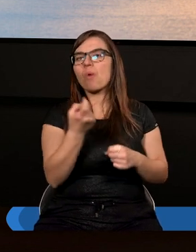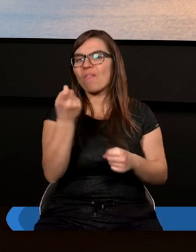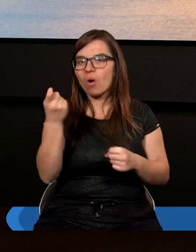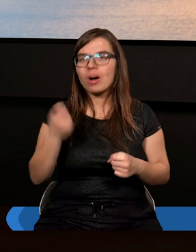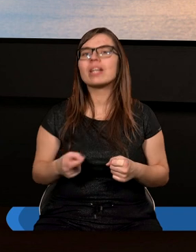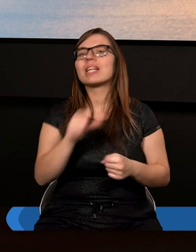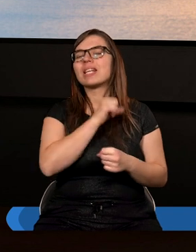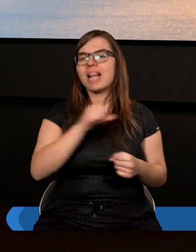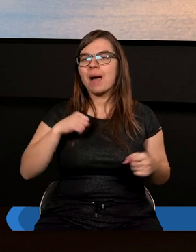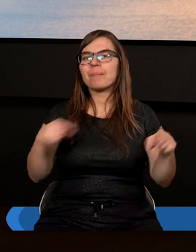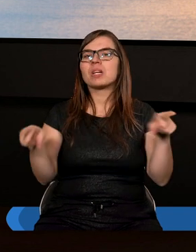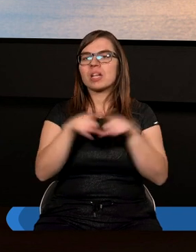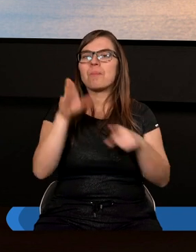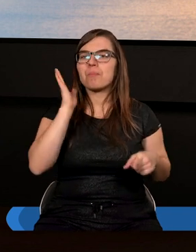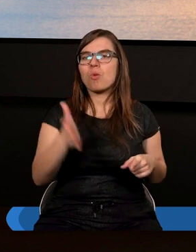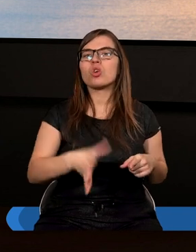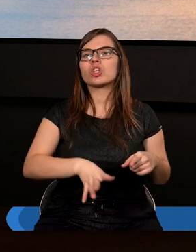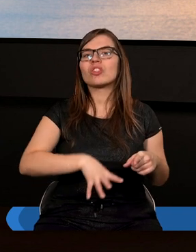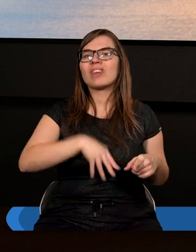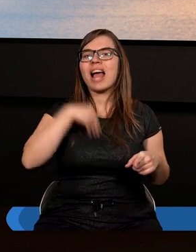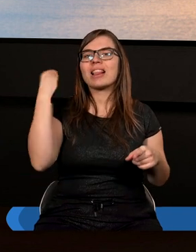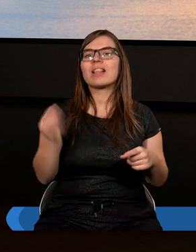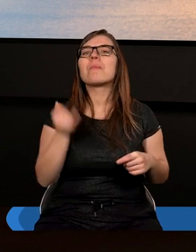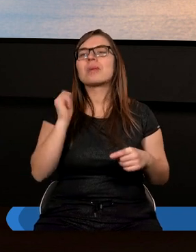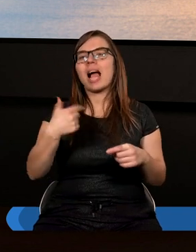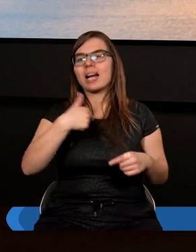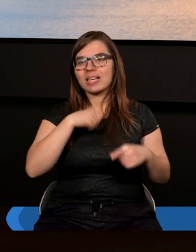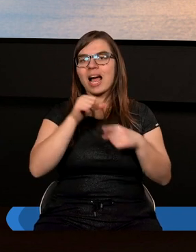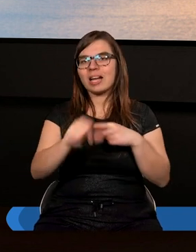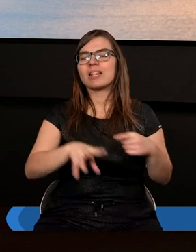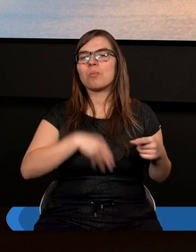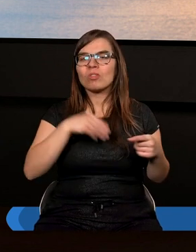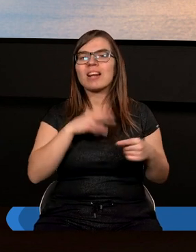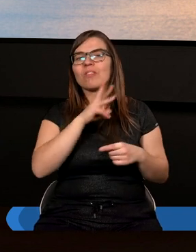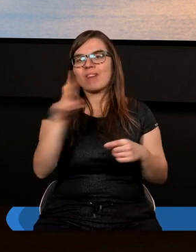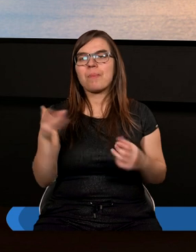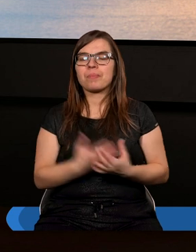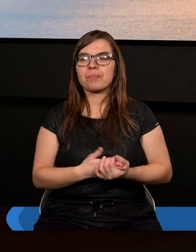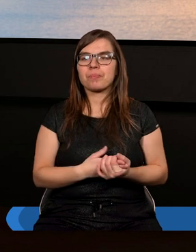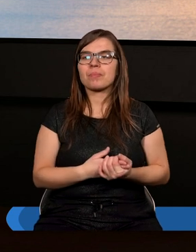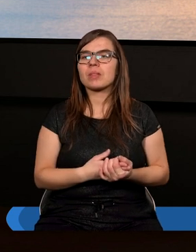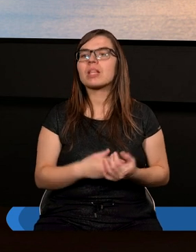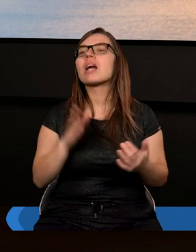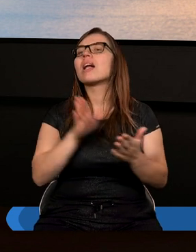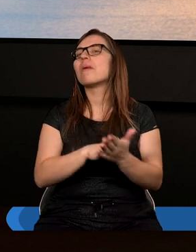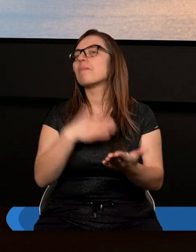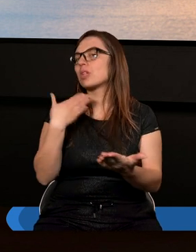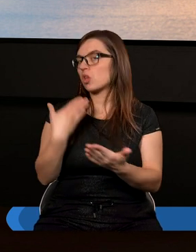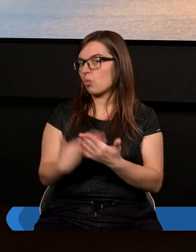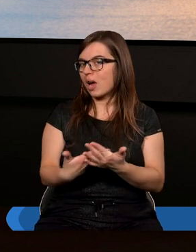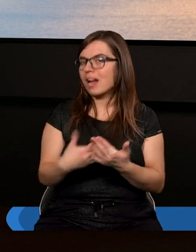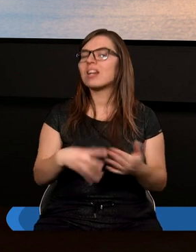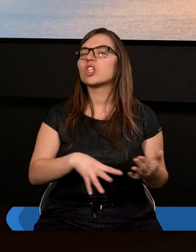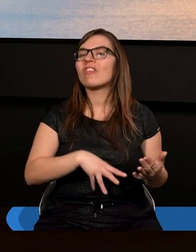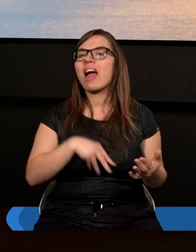sami też bądźcie świętymi we wszelkim postępowaniu waszym. Za przykładem świętego.